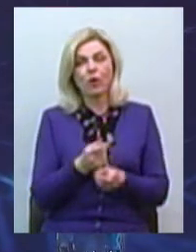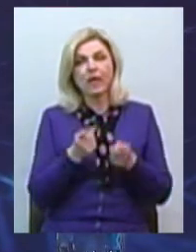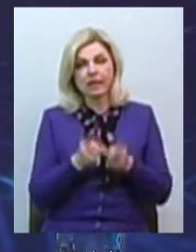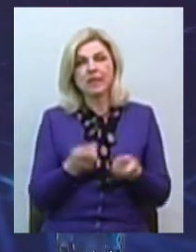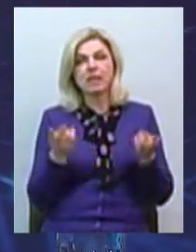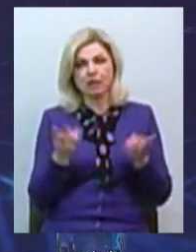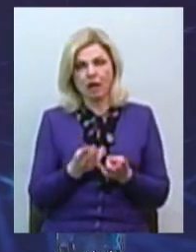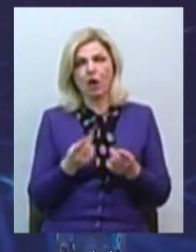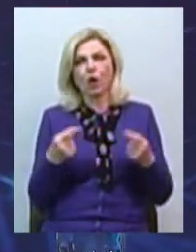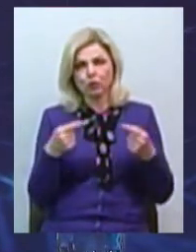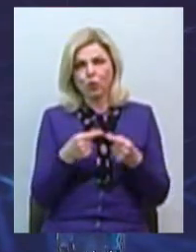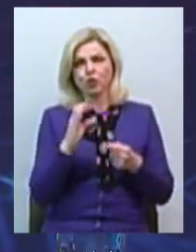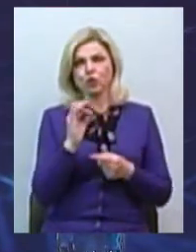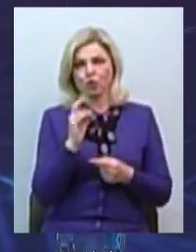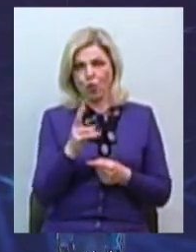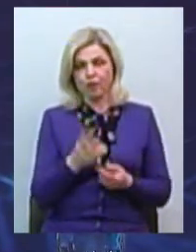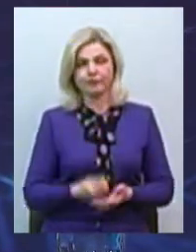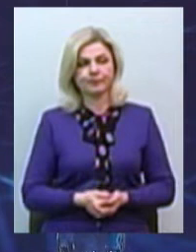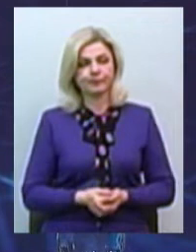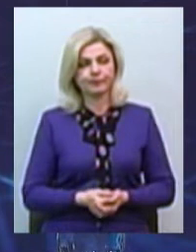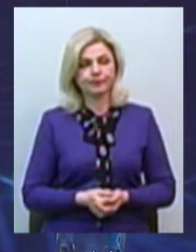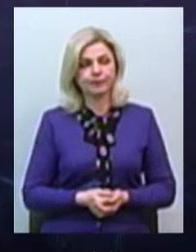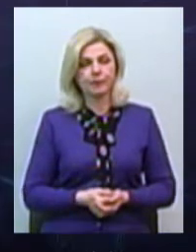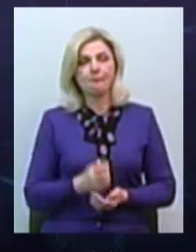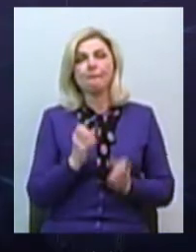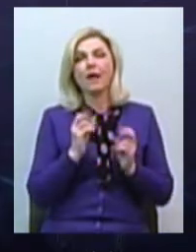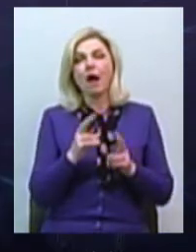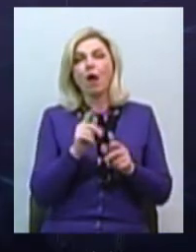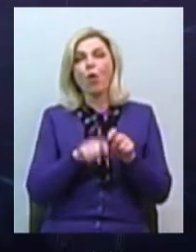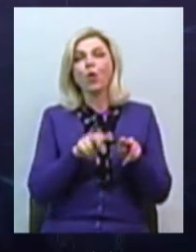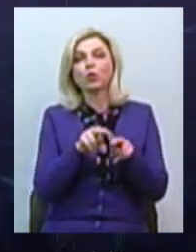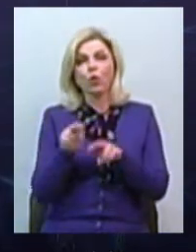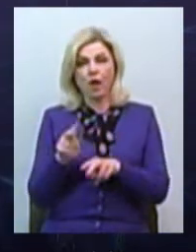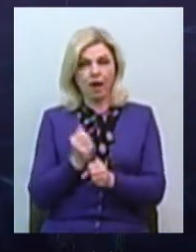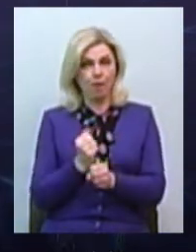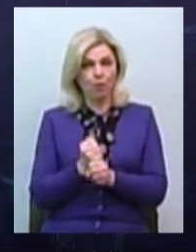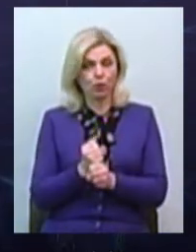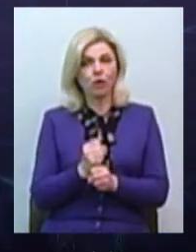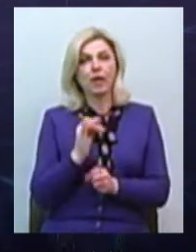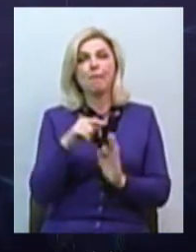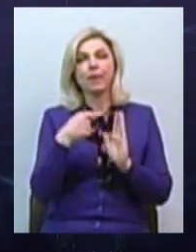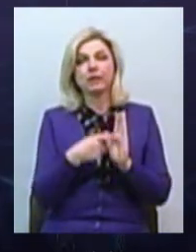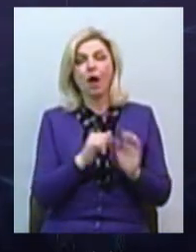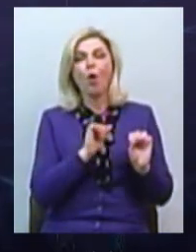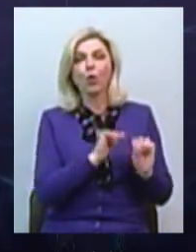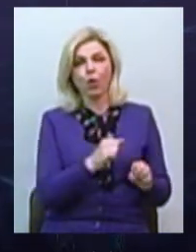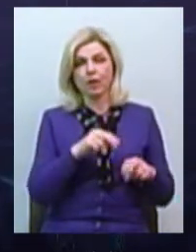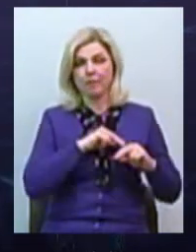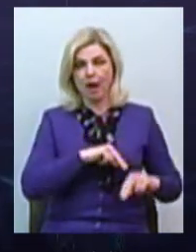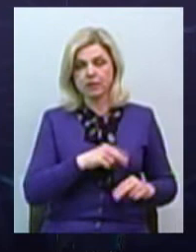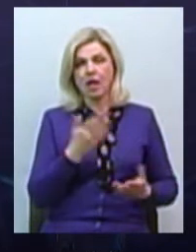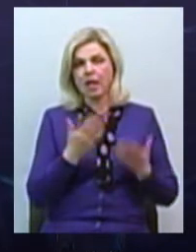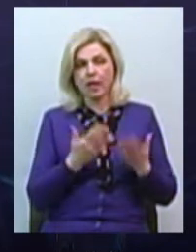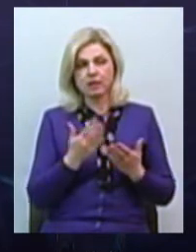визначення якихось певних рамок. І способи контролю за її виконанням. І питання також охорони праці, тому що якщо там